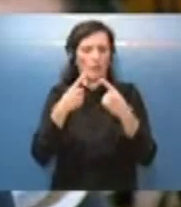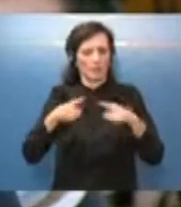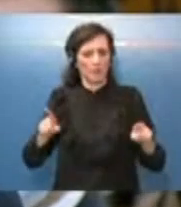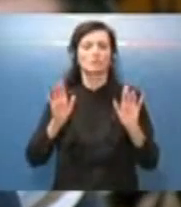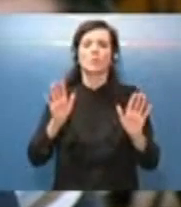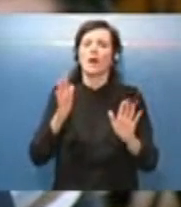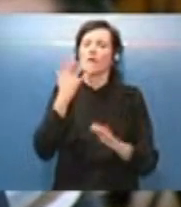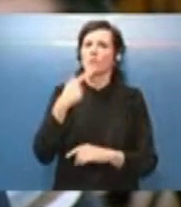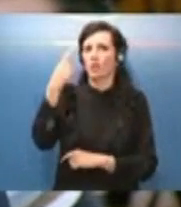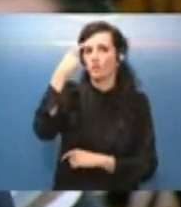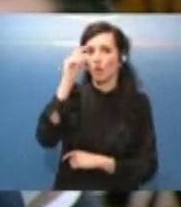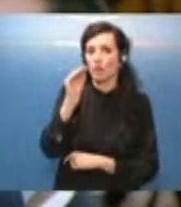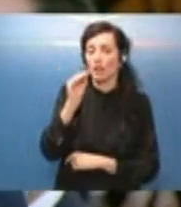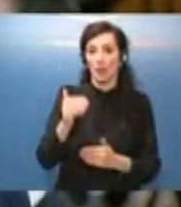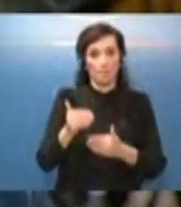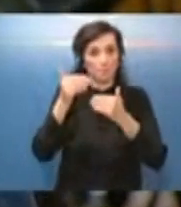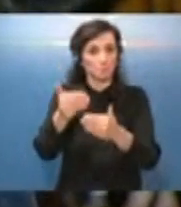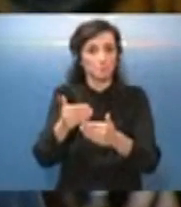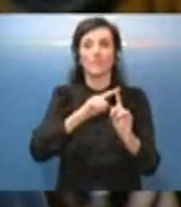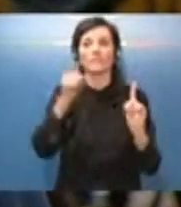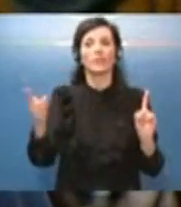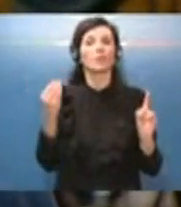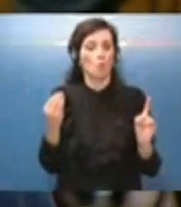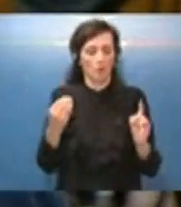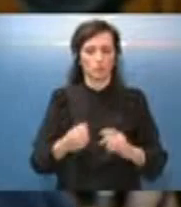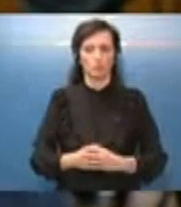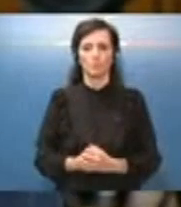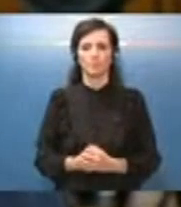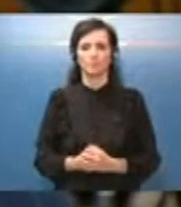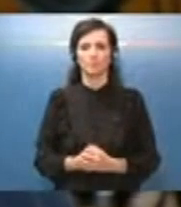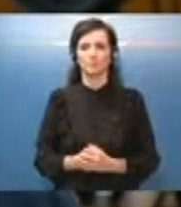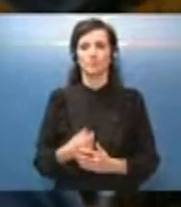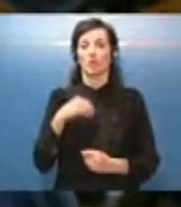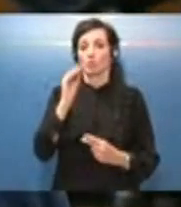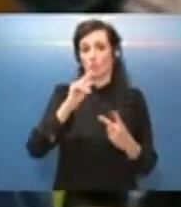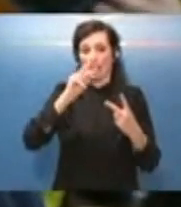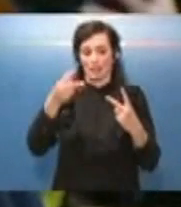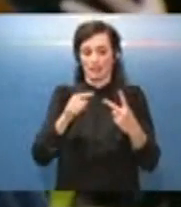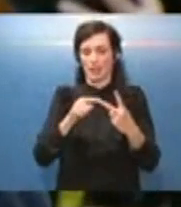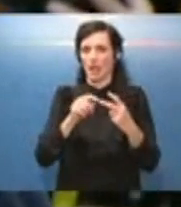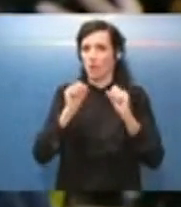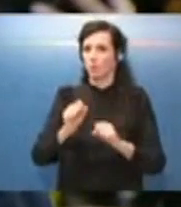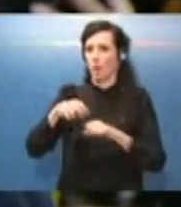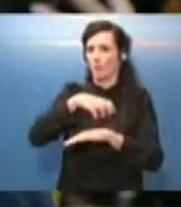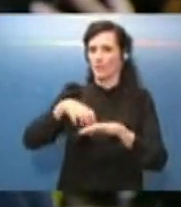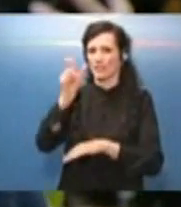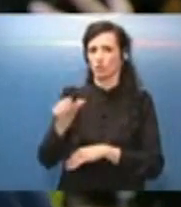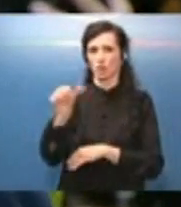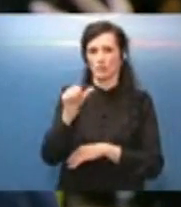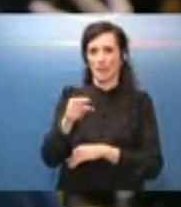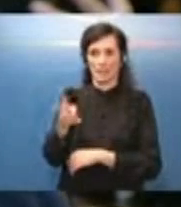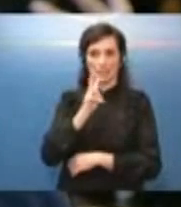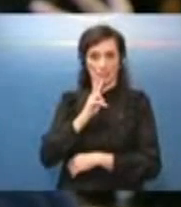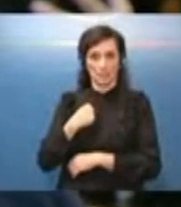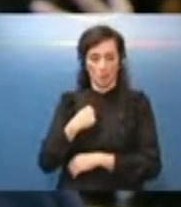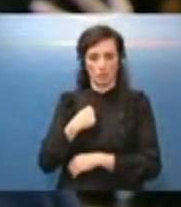prorogato e fino a quando nel caso. E un'altra domanda invece a cui, non so in realtà se forse il Ministro Speranza può rispondermi, rispetto alla campagna vaccinal